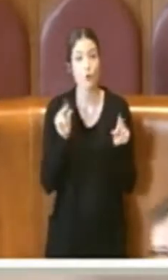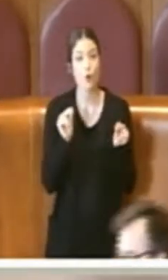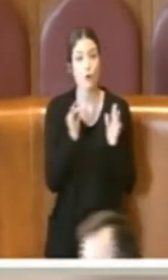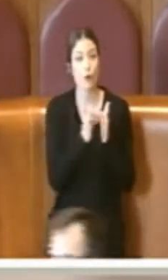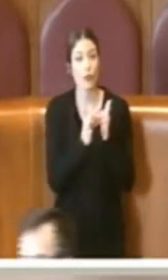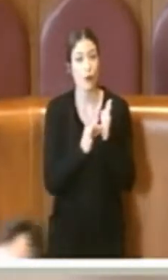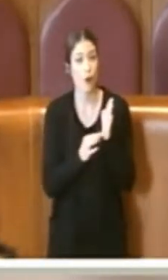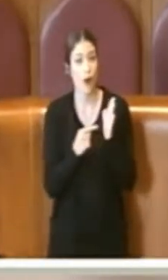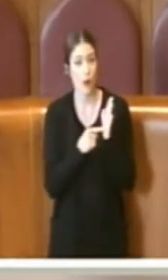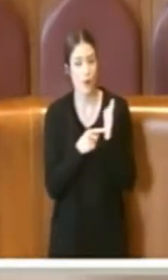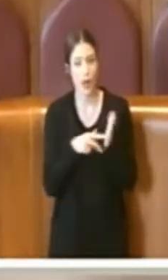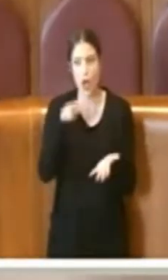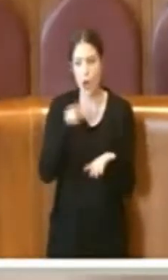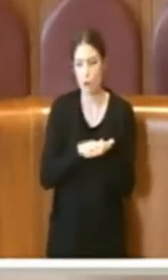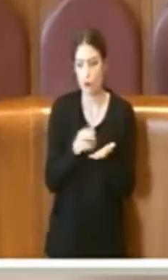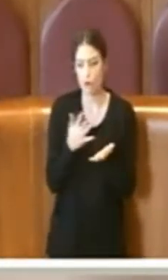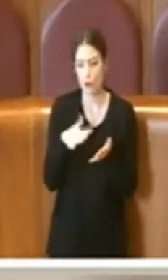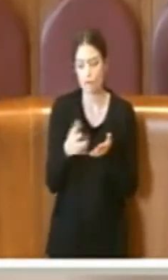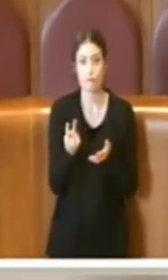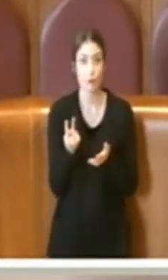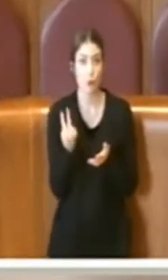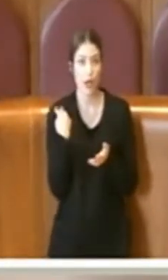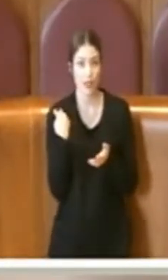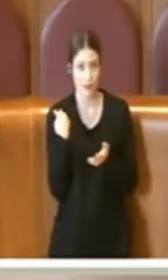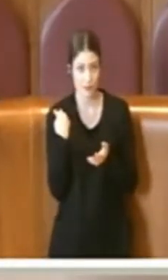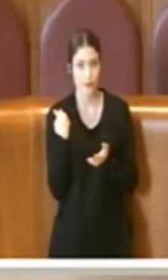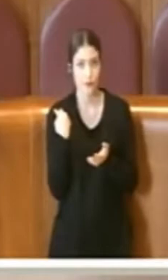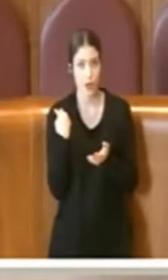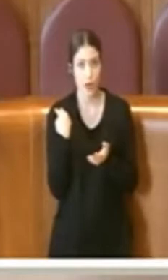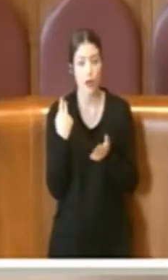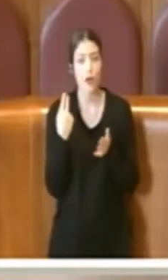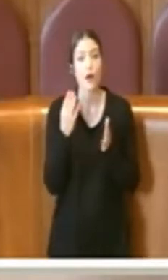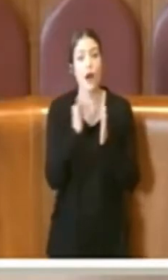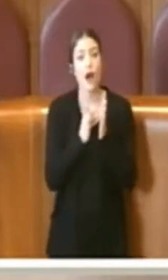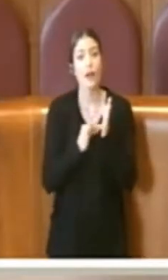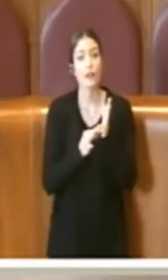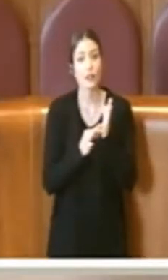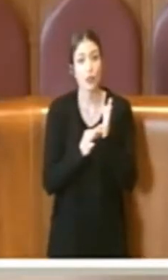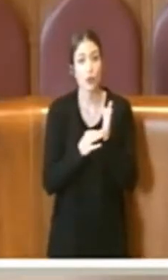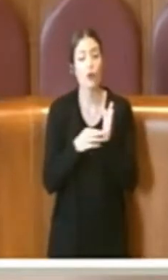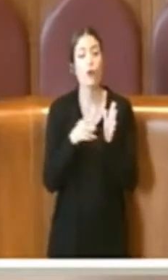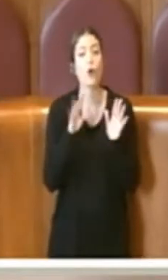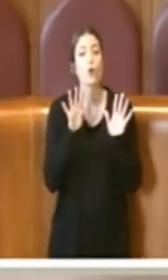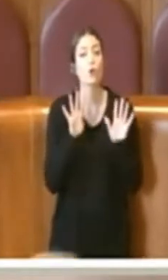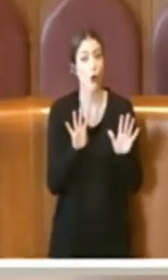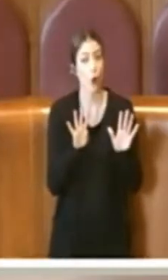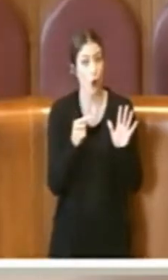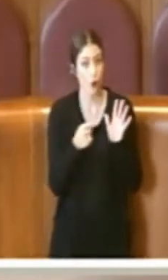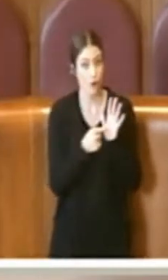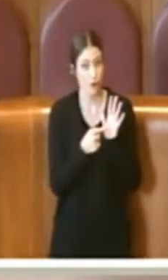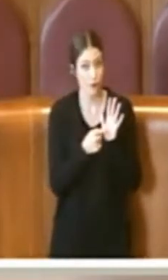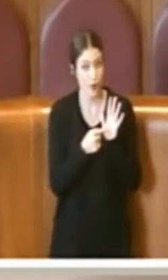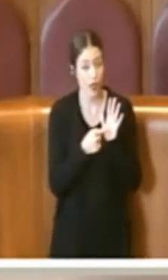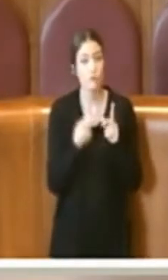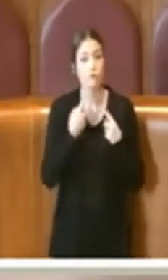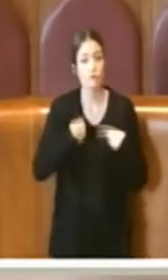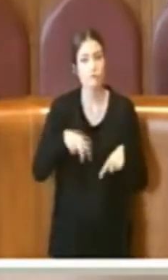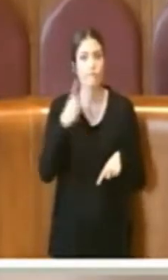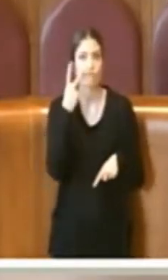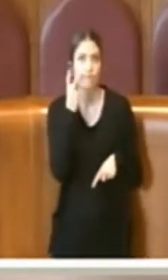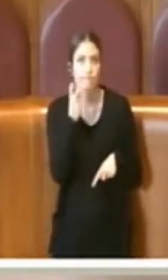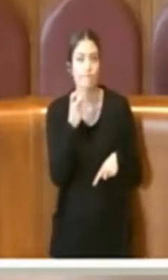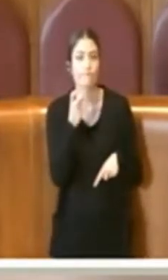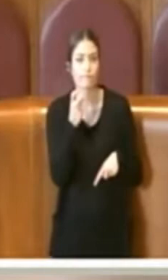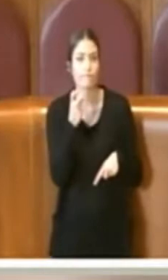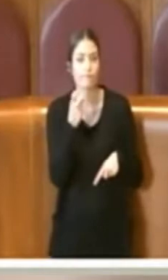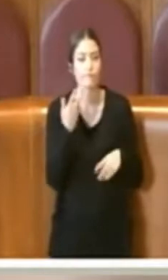circa due anni fa. All'articolo 9 abbiamo previsto che all